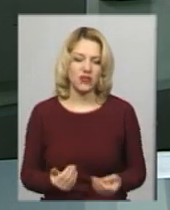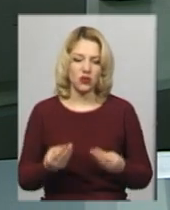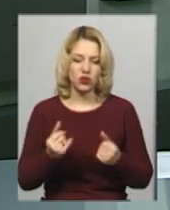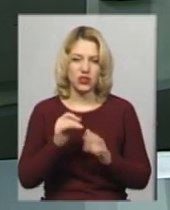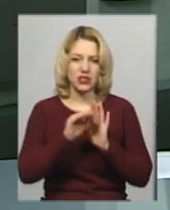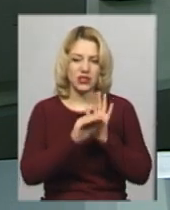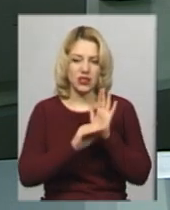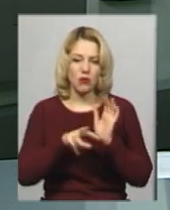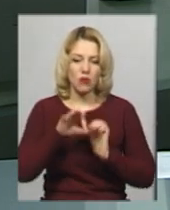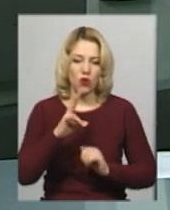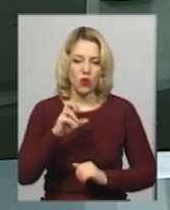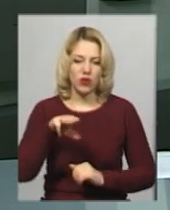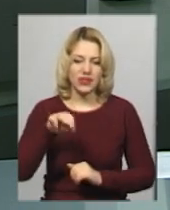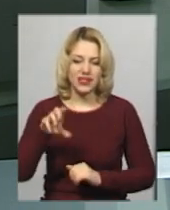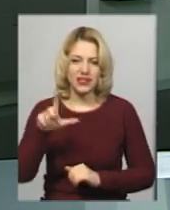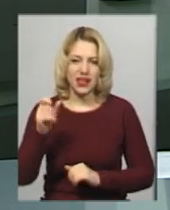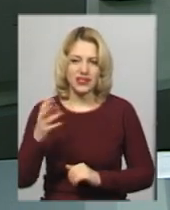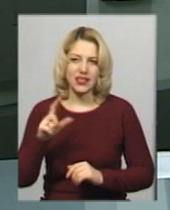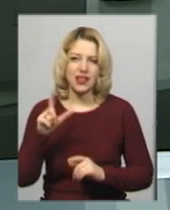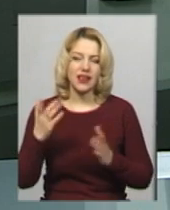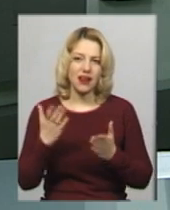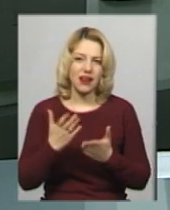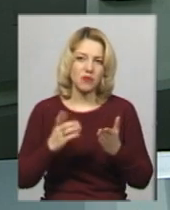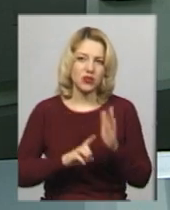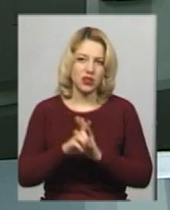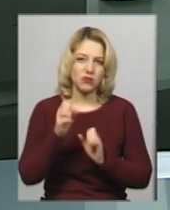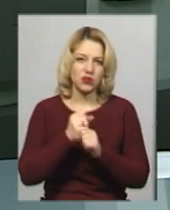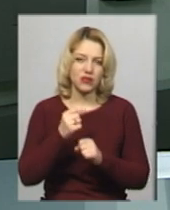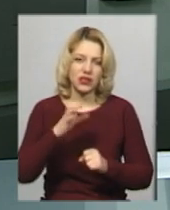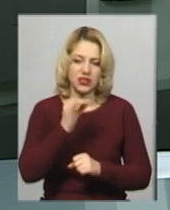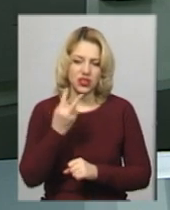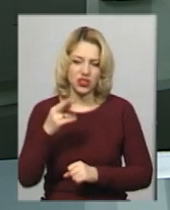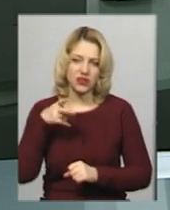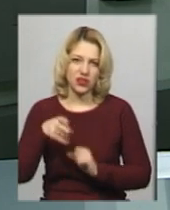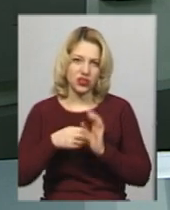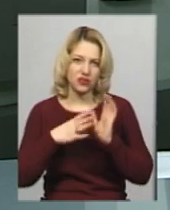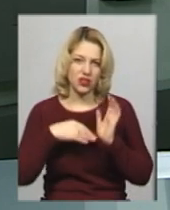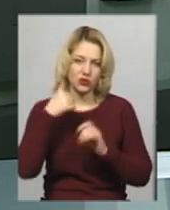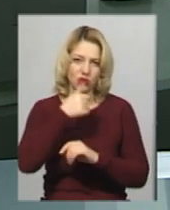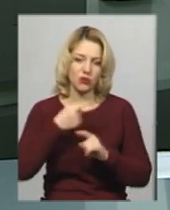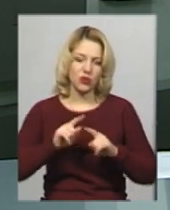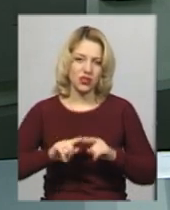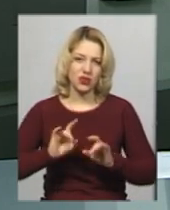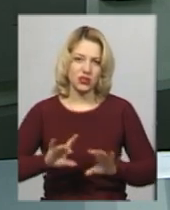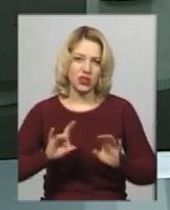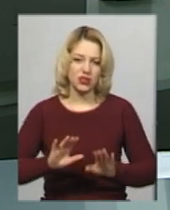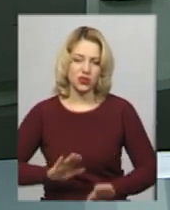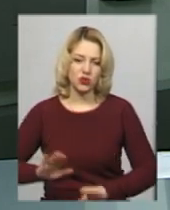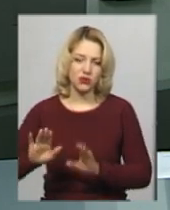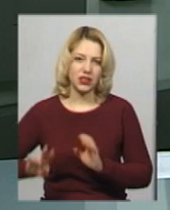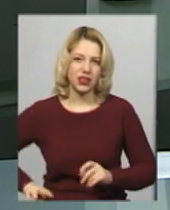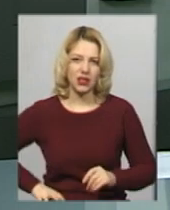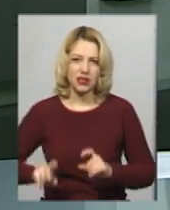монетизації, яка вступила в дію з 1 січня 2019 року. Про це каже заступник директора Департаменту соціального